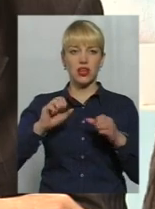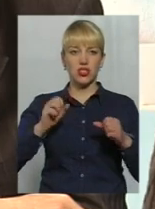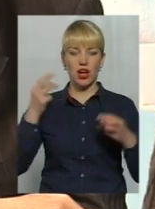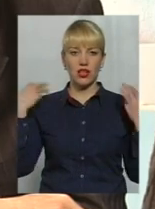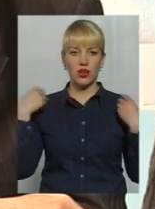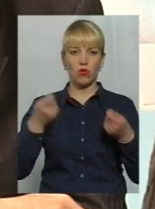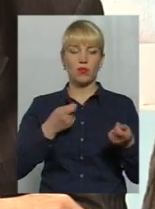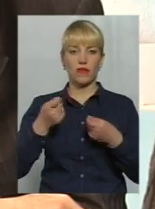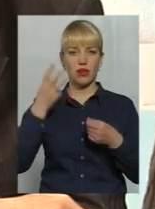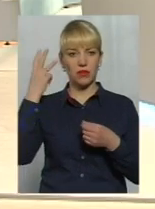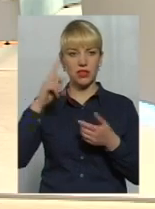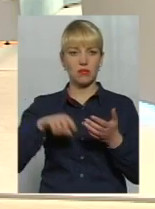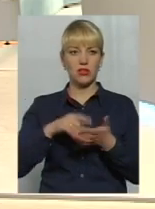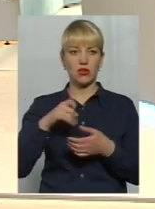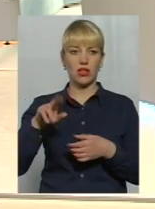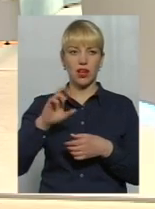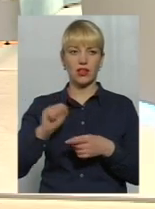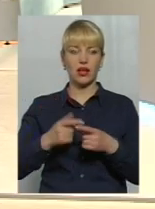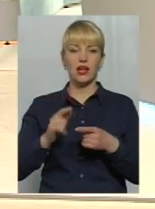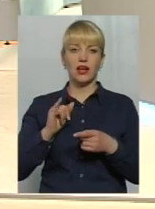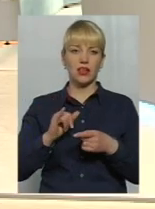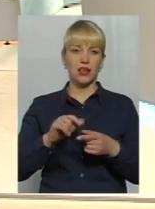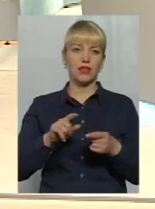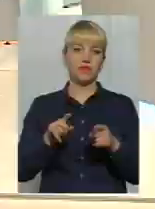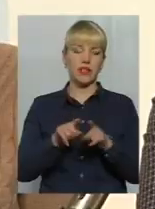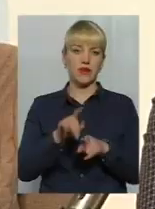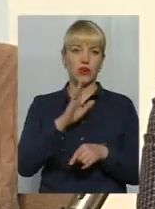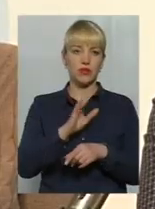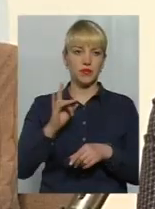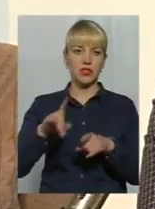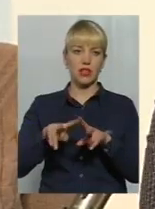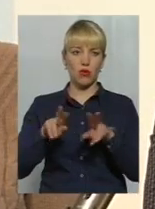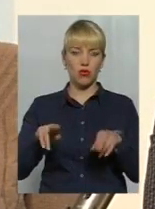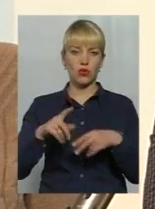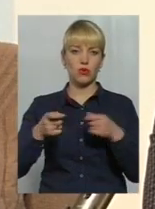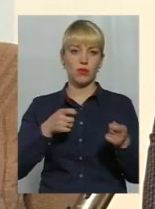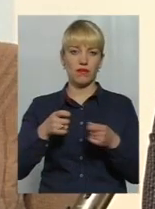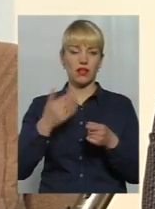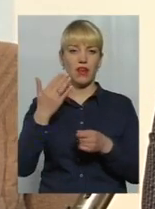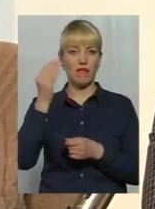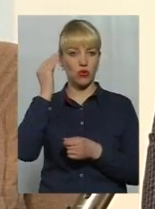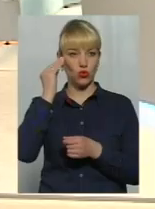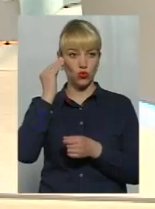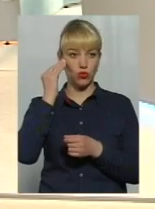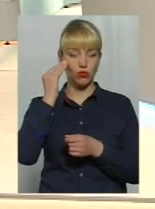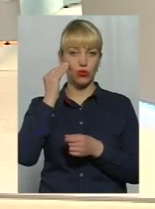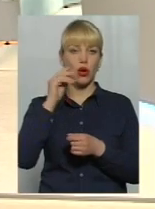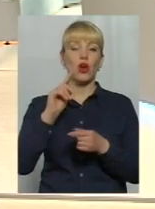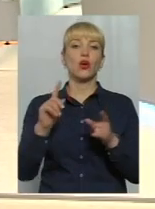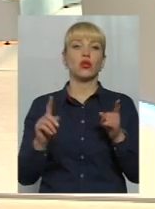Іван Підопригора, головний спеціаліст цього ж управління. Доброго здоров'яня, шановні гості. І, власне, на вашу думку, скажіть, будь ласка, що